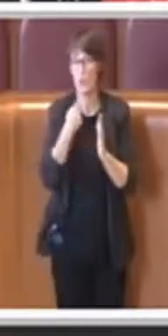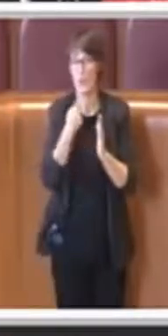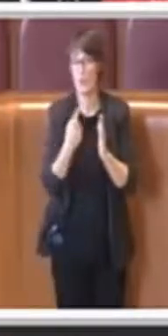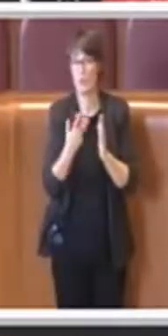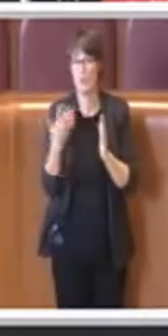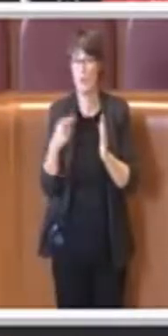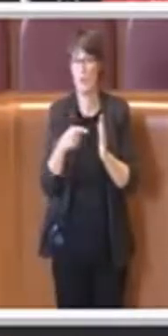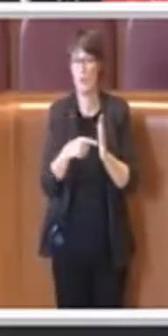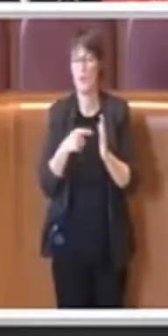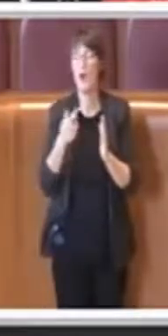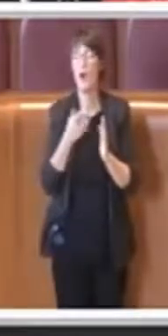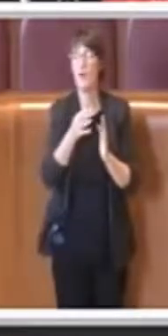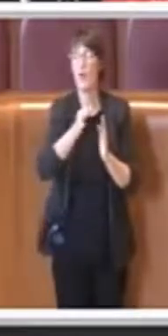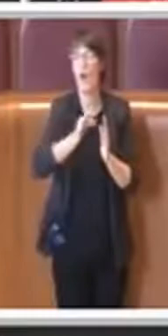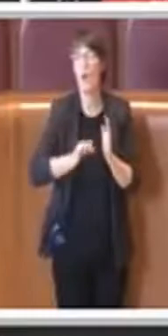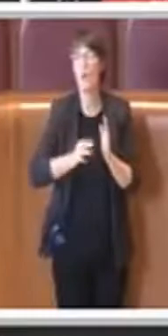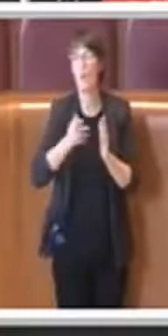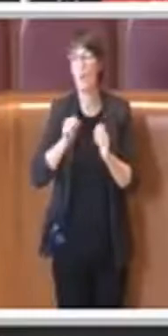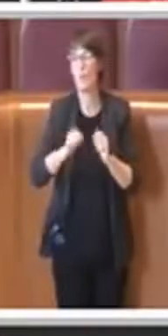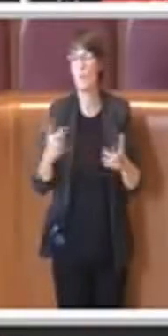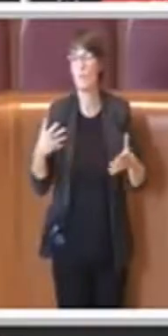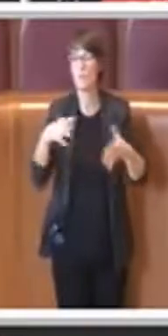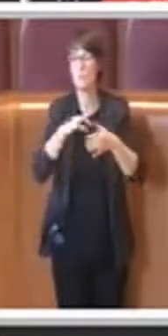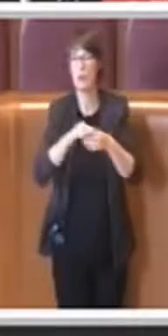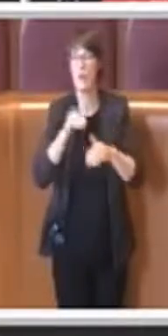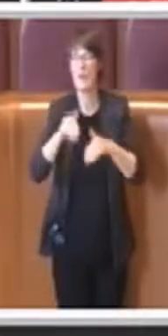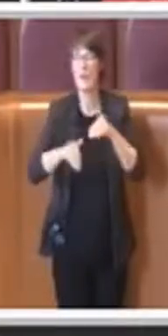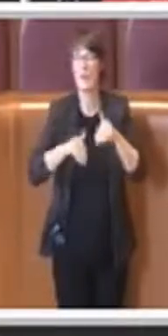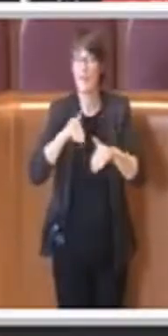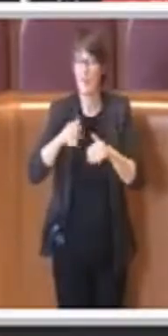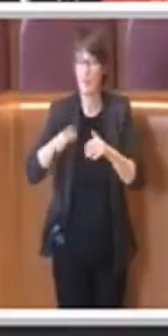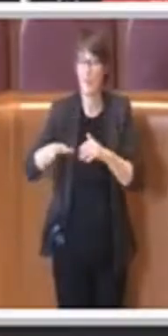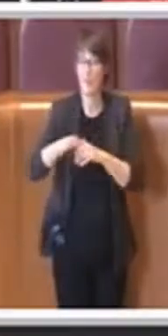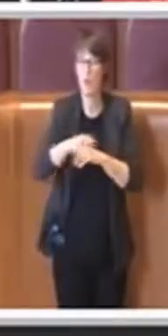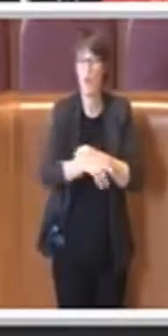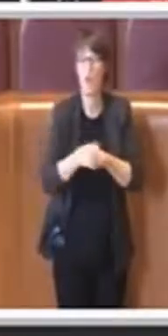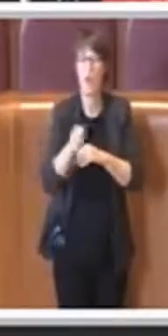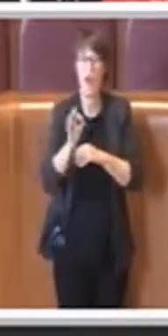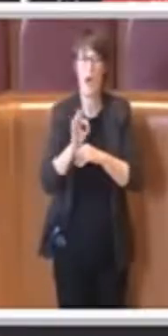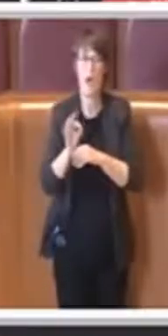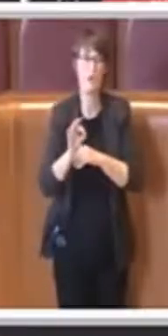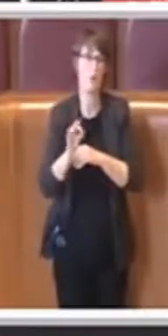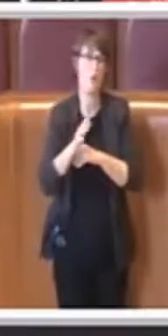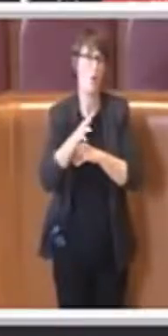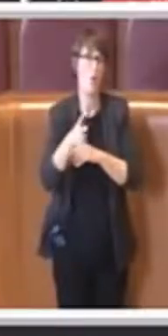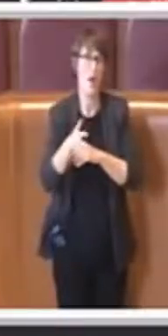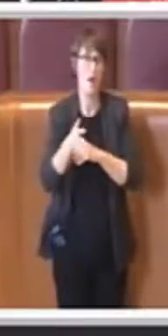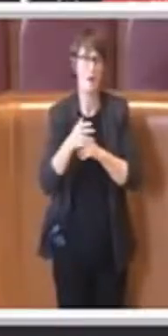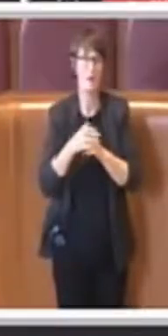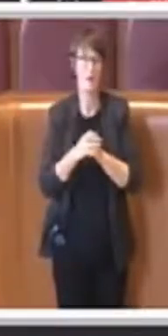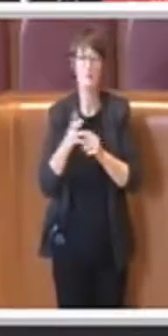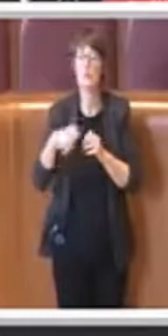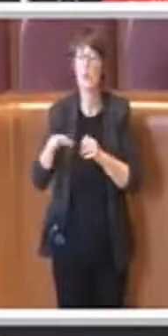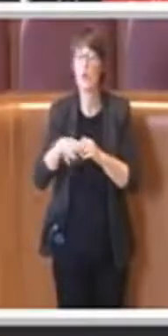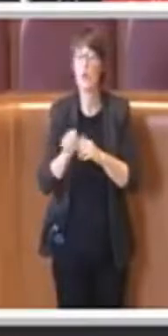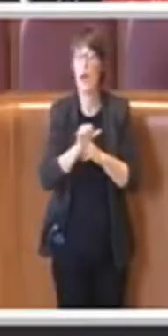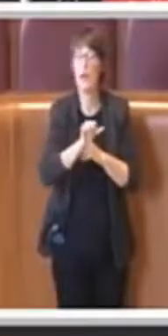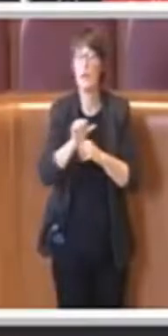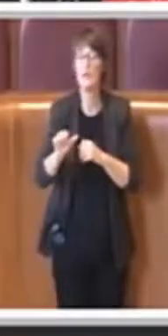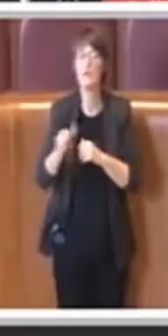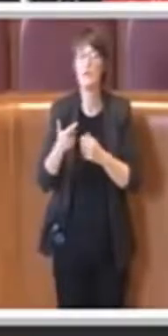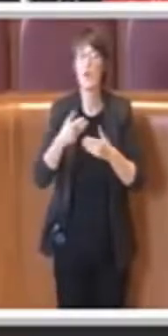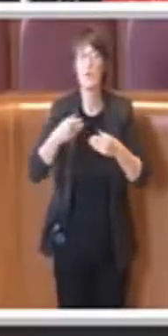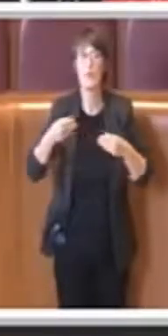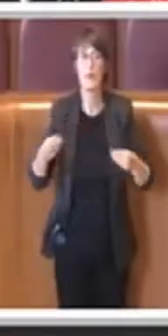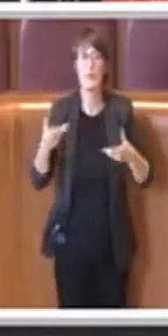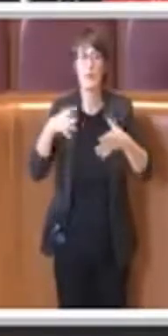e come sappiamo i referendum locali possono essere promossi solo per le materie di esclusiva competenza locale, questo ce lo dice